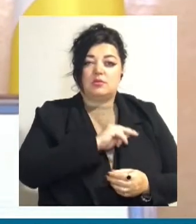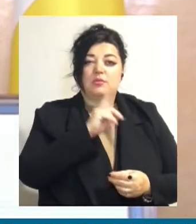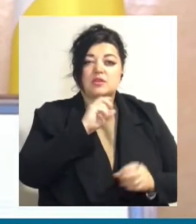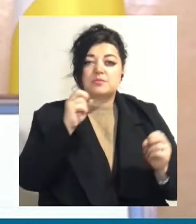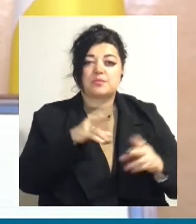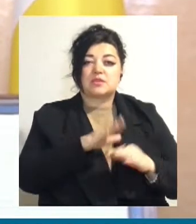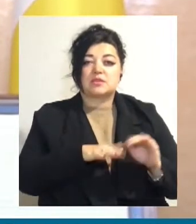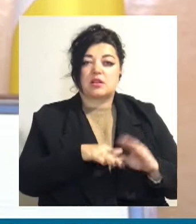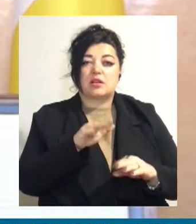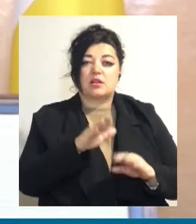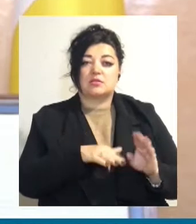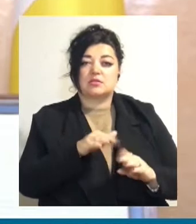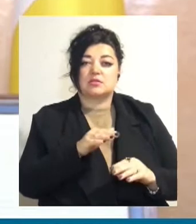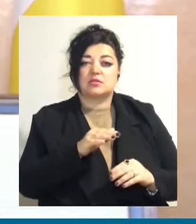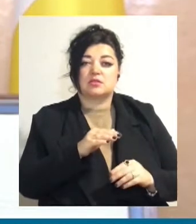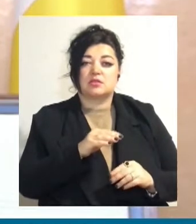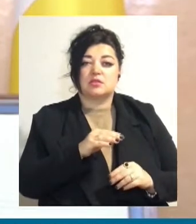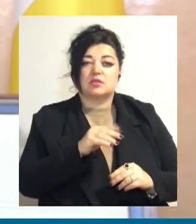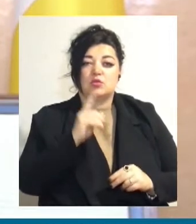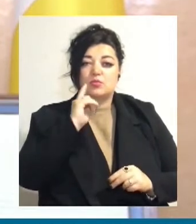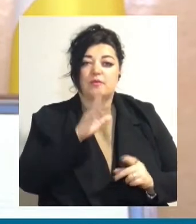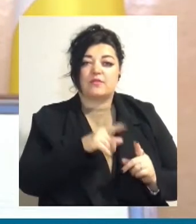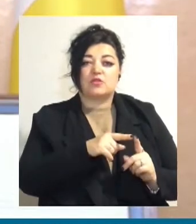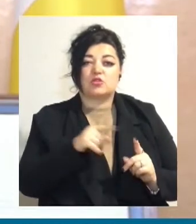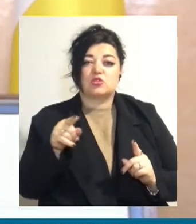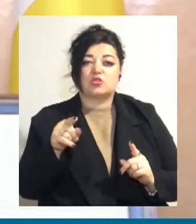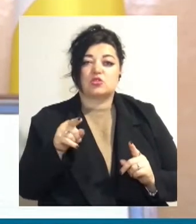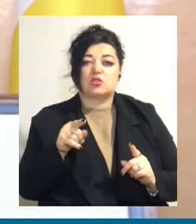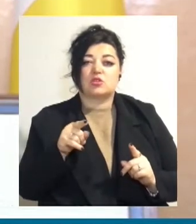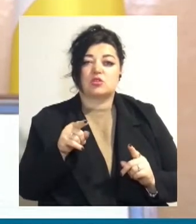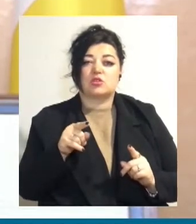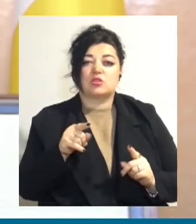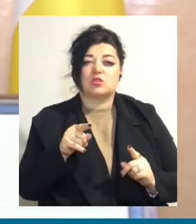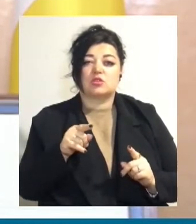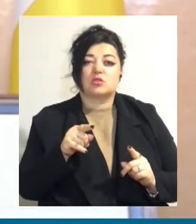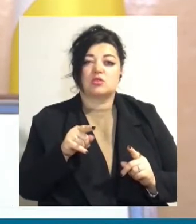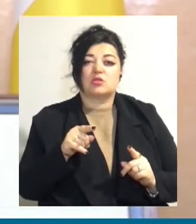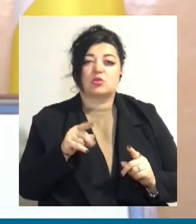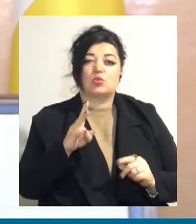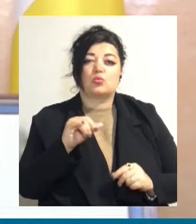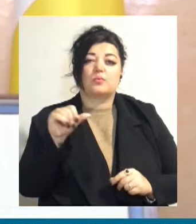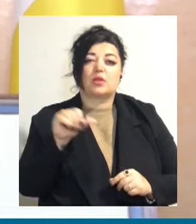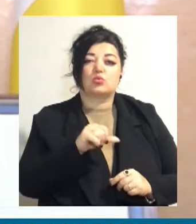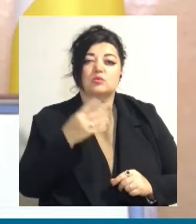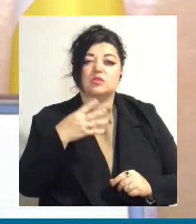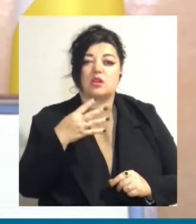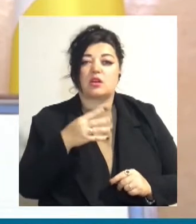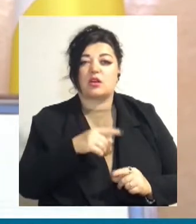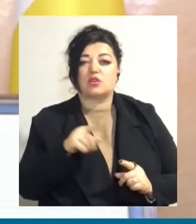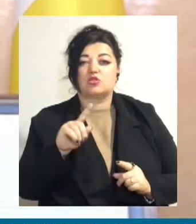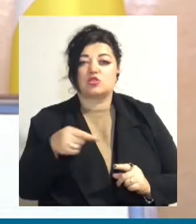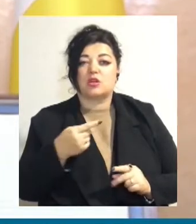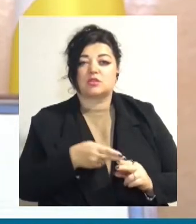нескільки вважок. Я думаю, течіні, ну, минут сорока, це час, а ці маршрути